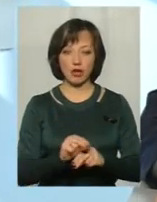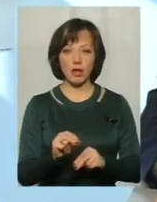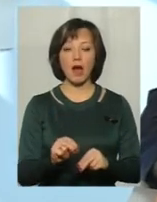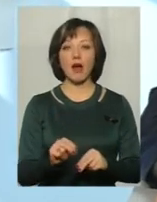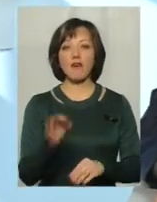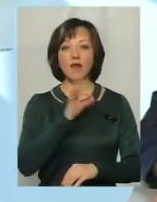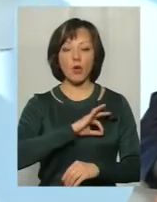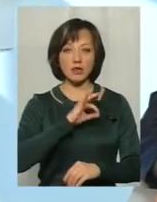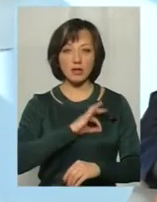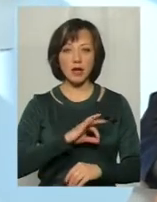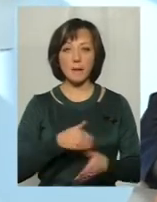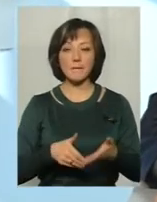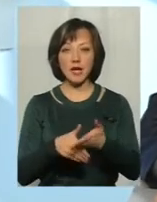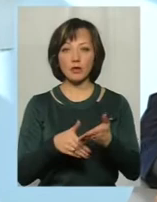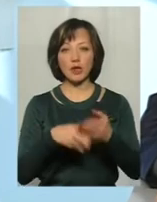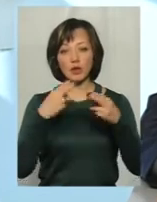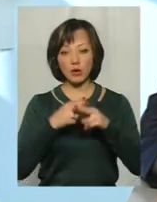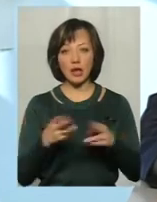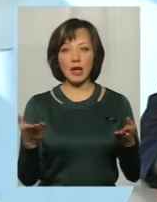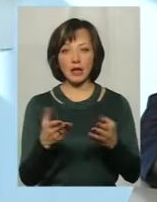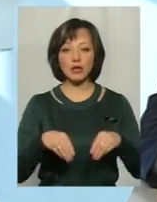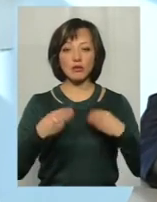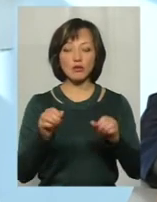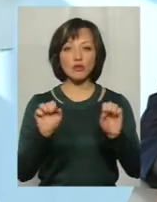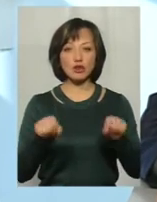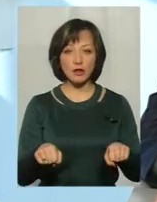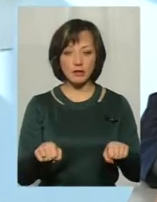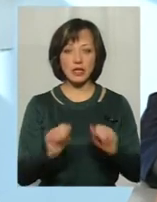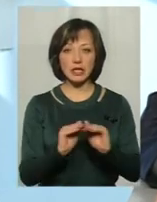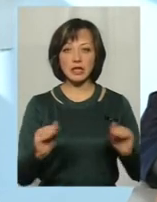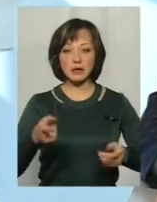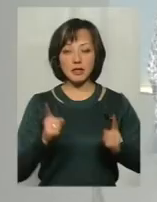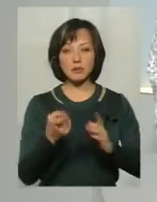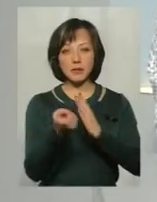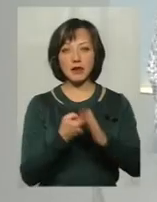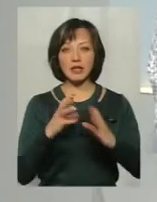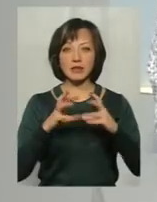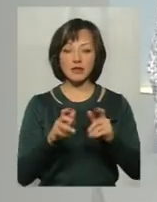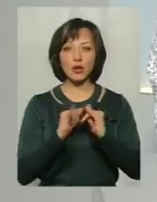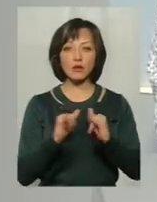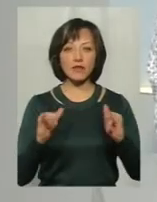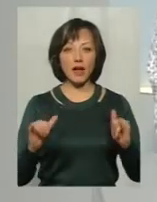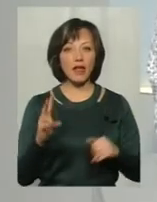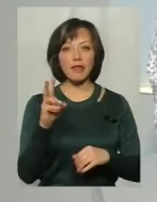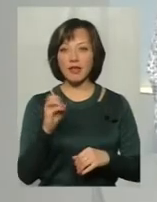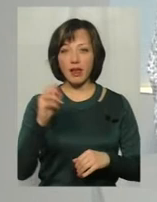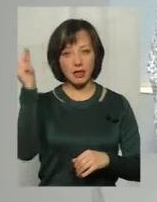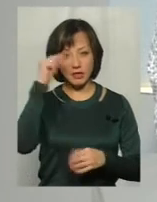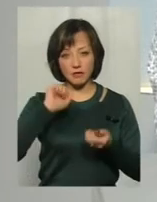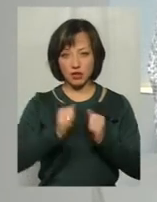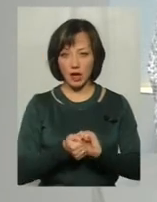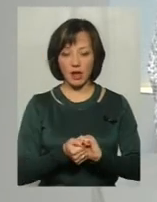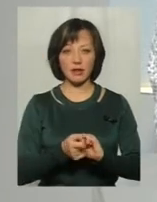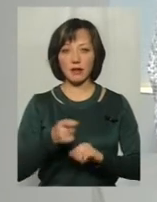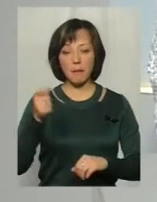використання методики технологій, які дадуть можливість дітям дійсно пізнавати світ і розвиватися, не завчати, не